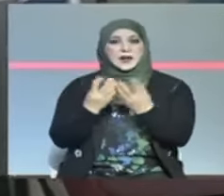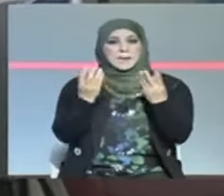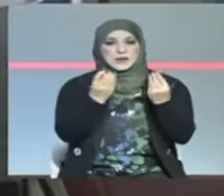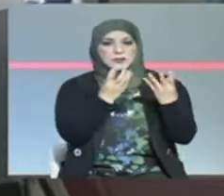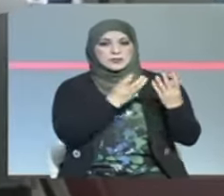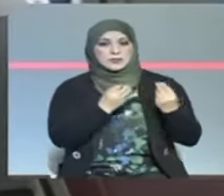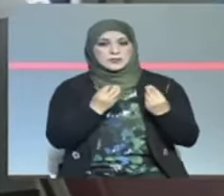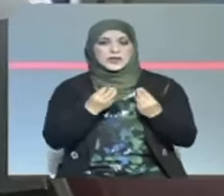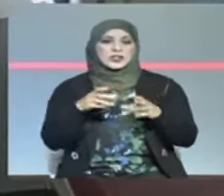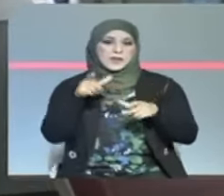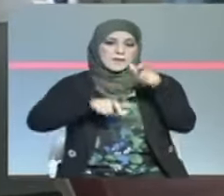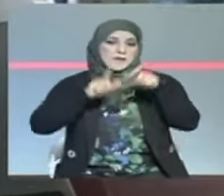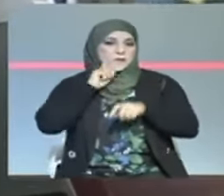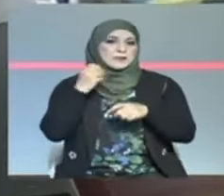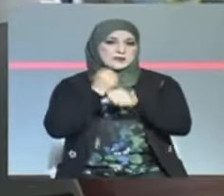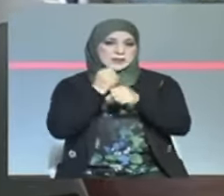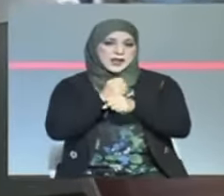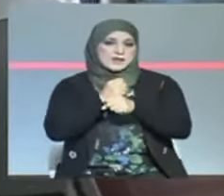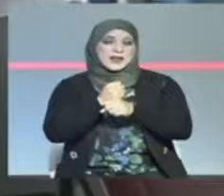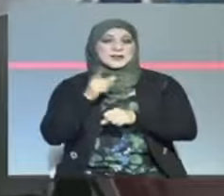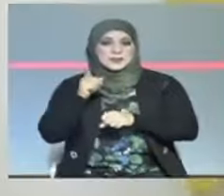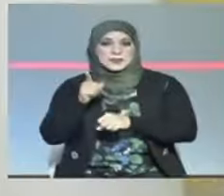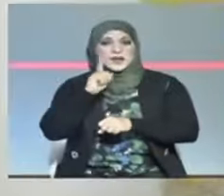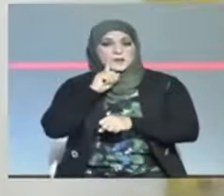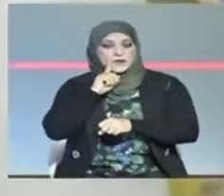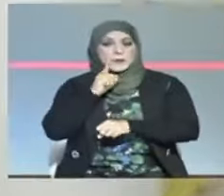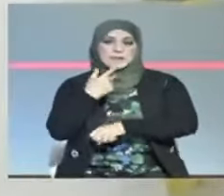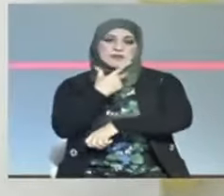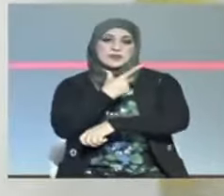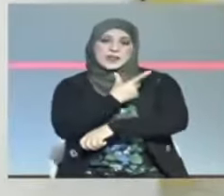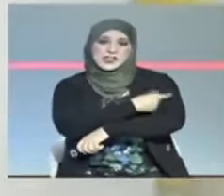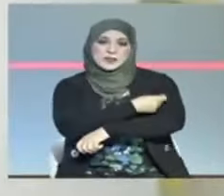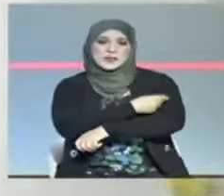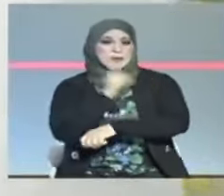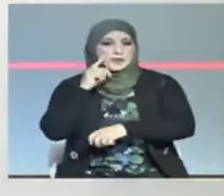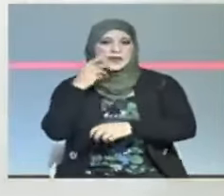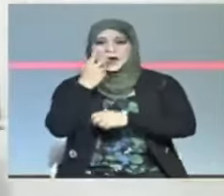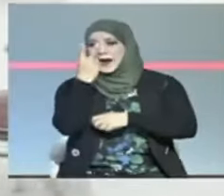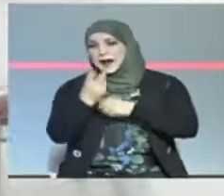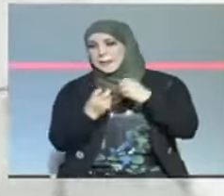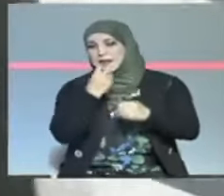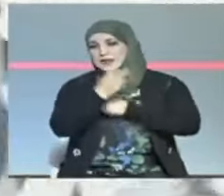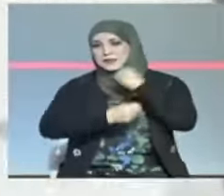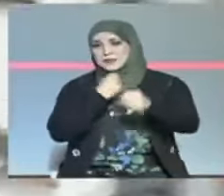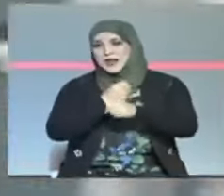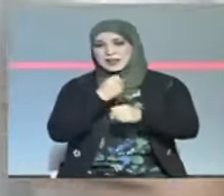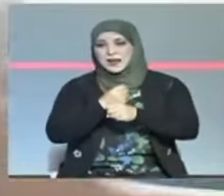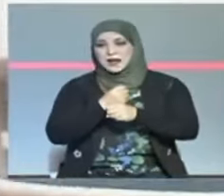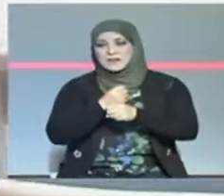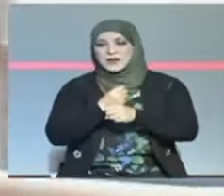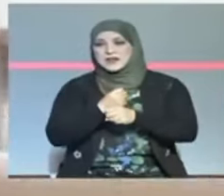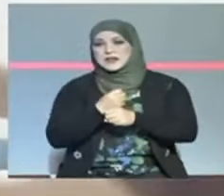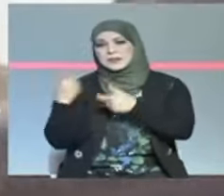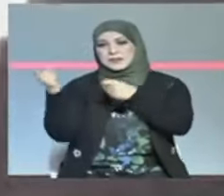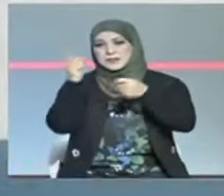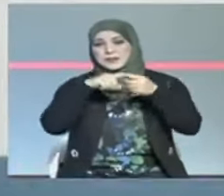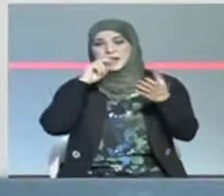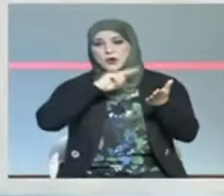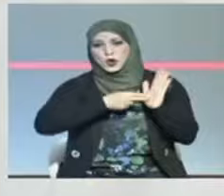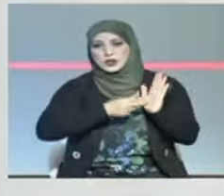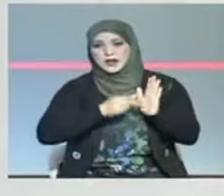بينهن إيمان التي تشغل خطة إطار شبه طبي وتعمل منذ سنتين بالقسم وبشكل تعاقدي